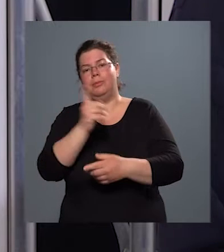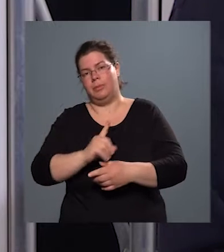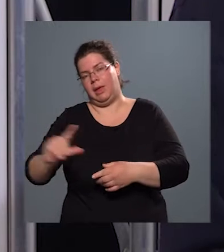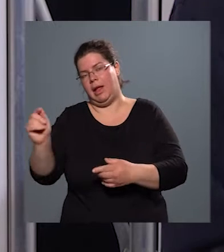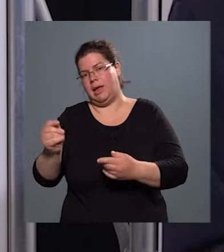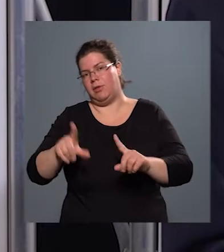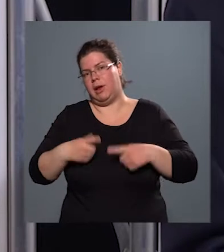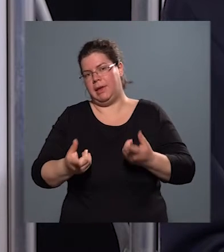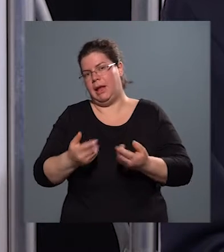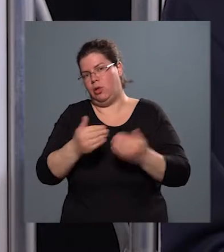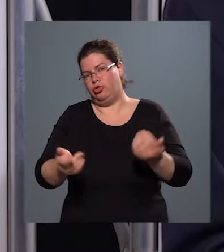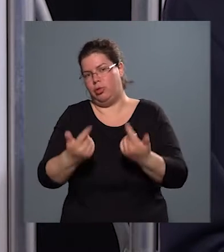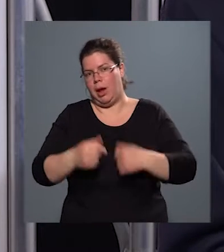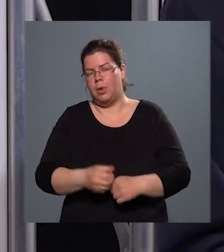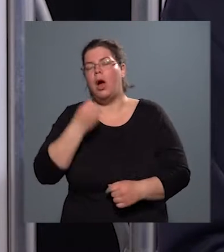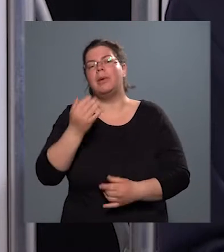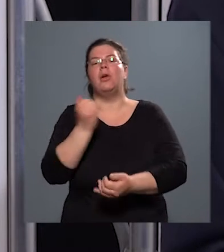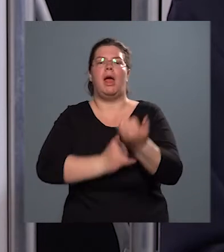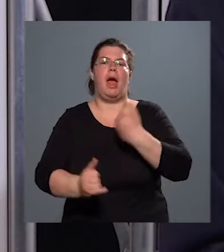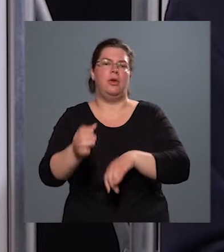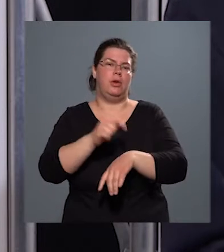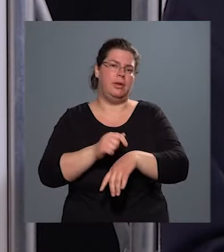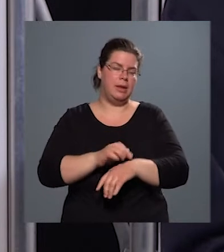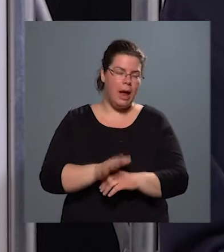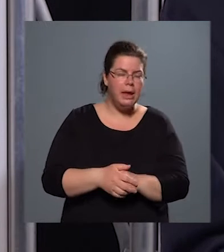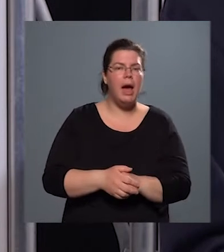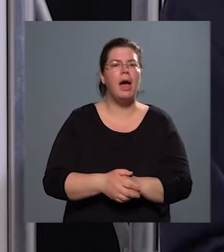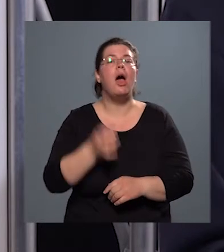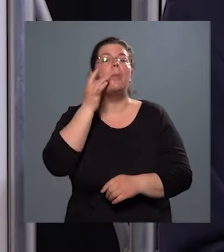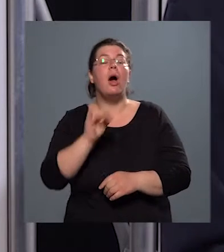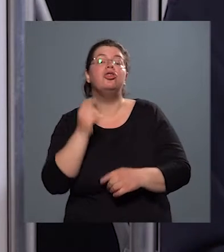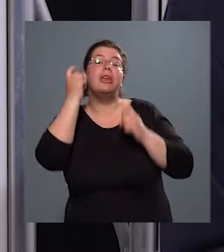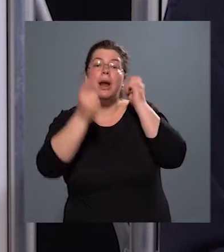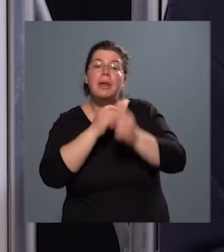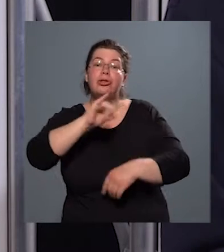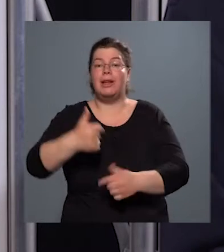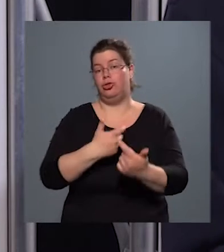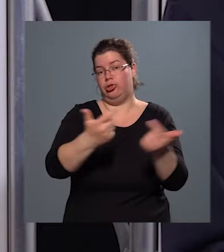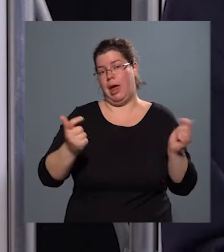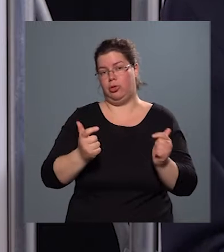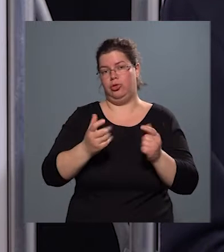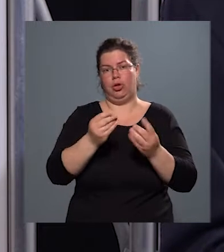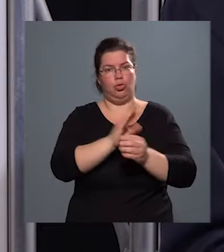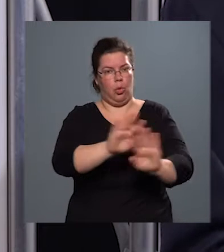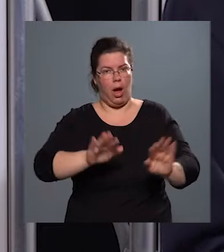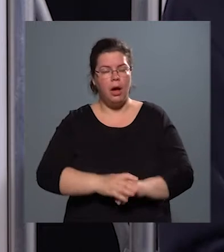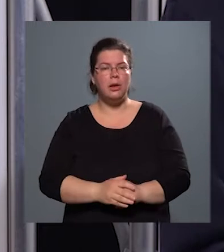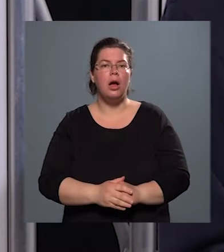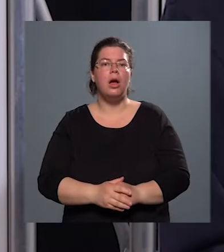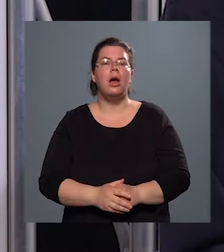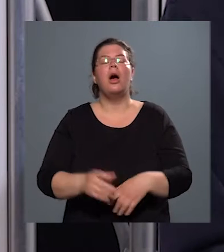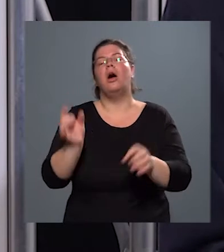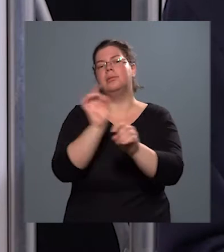A Bajcsi reménység és a Bajcsi lehetőség számára a Covid